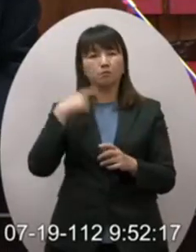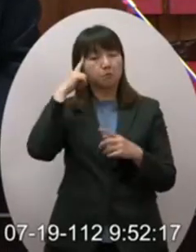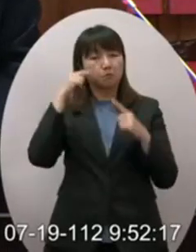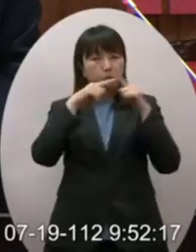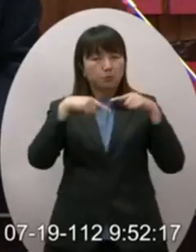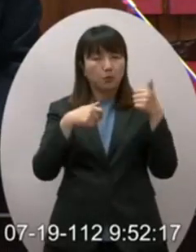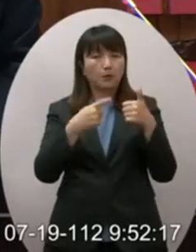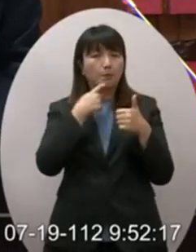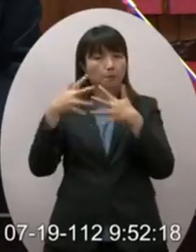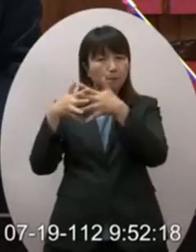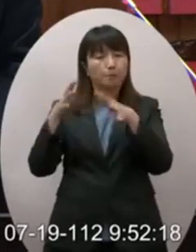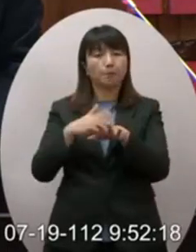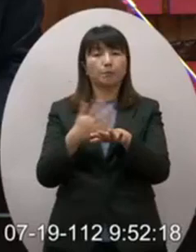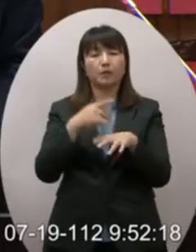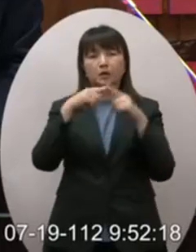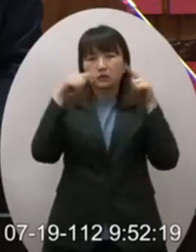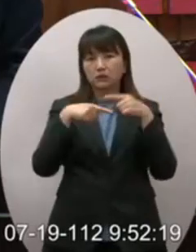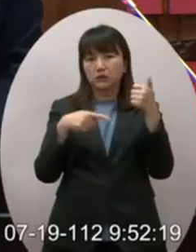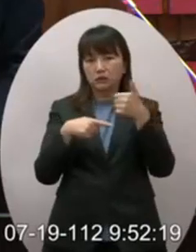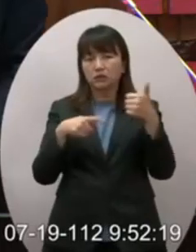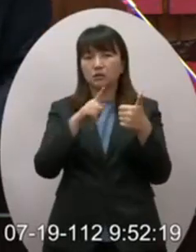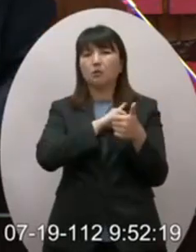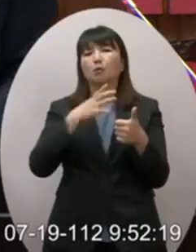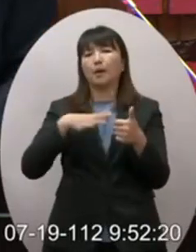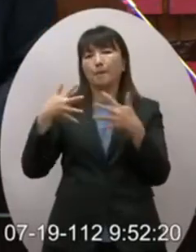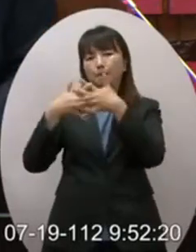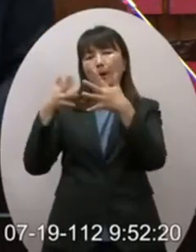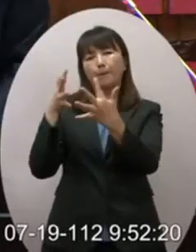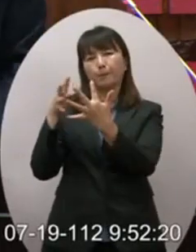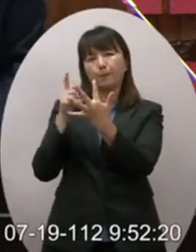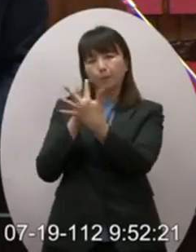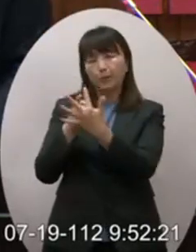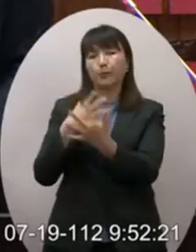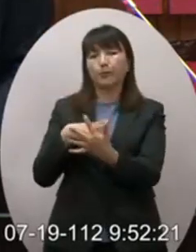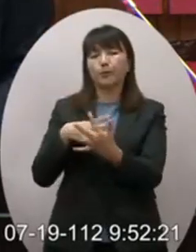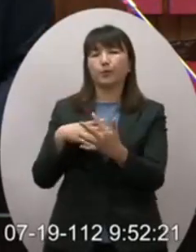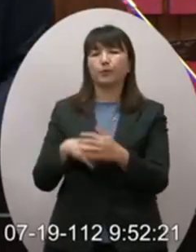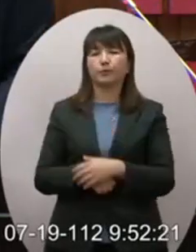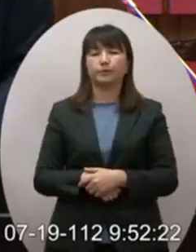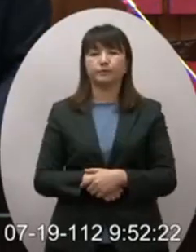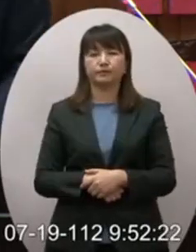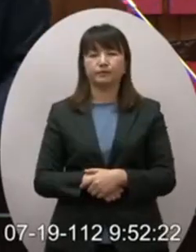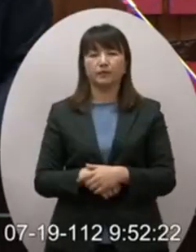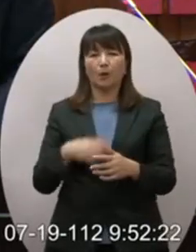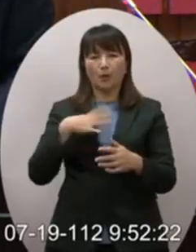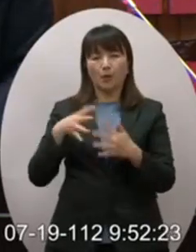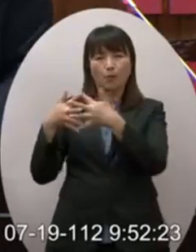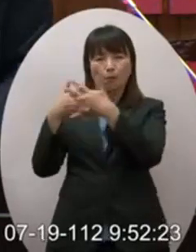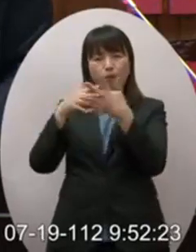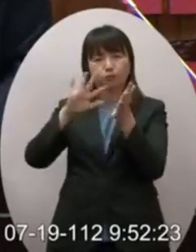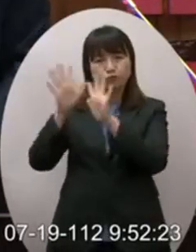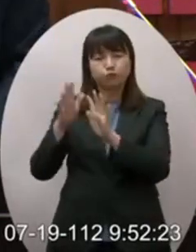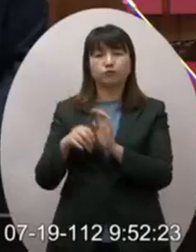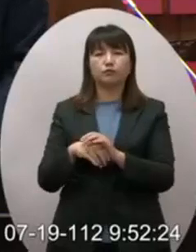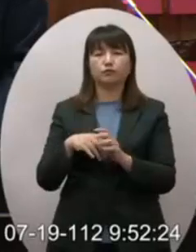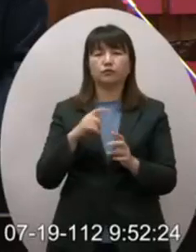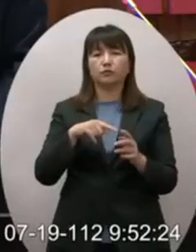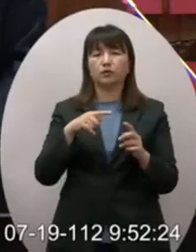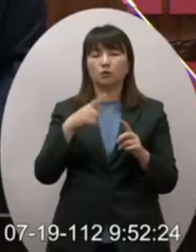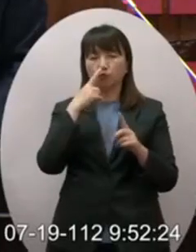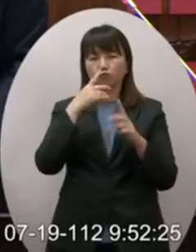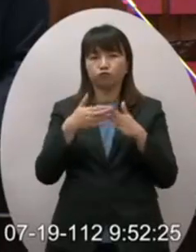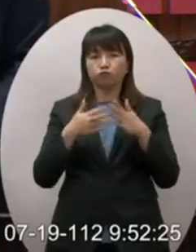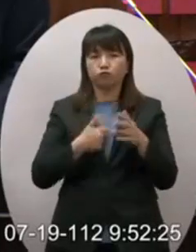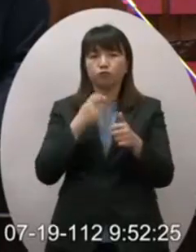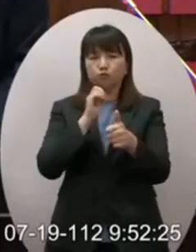認為張中華以美我會認為張中華知美他了解美國他知道美國所以院長我